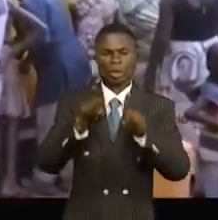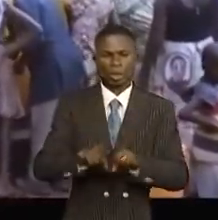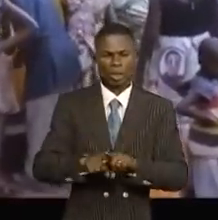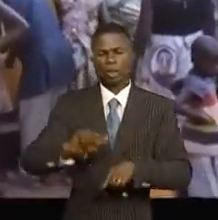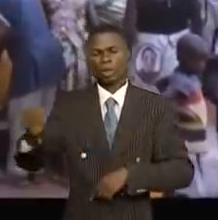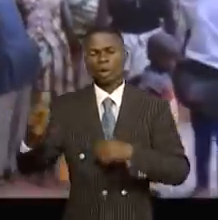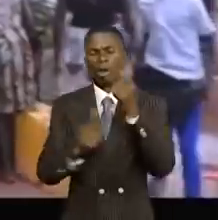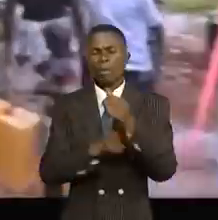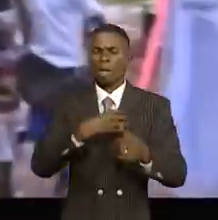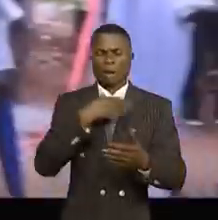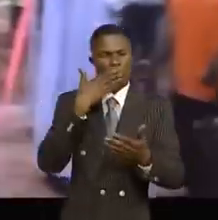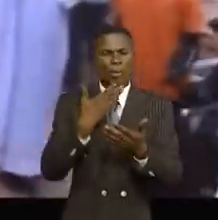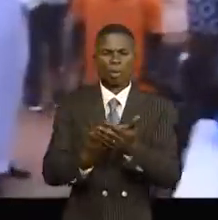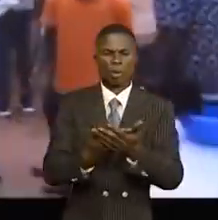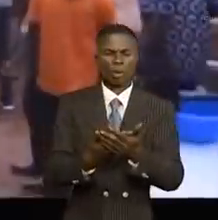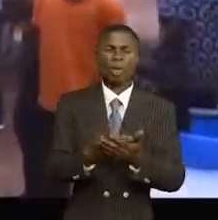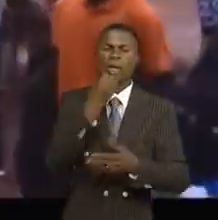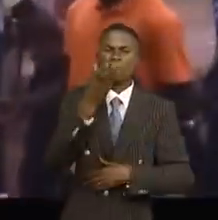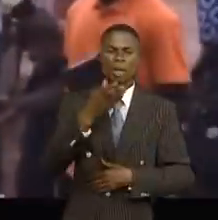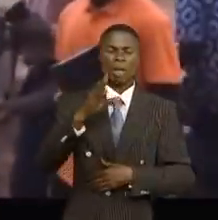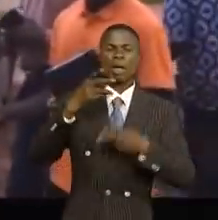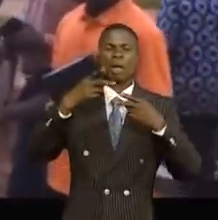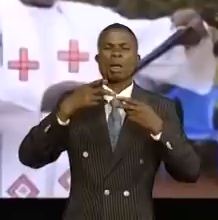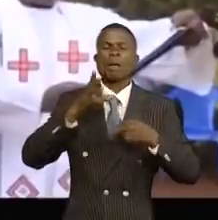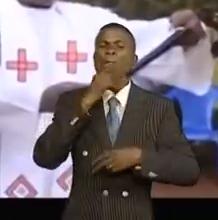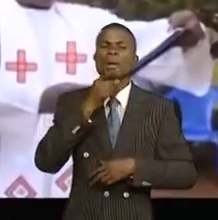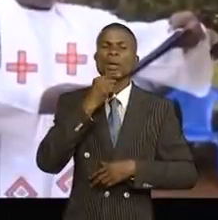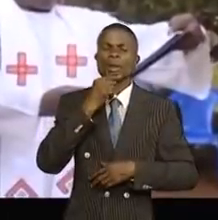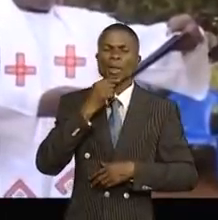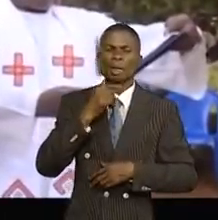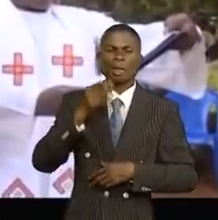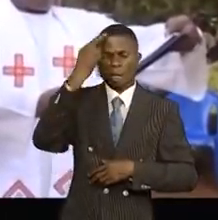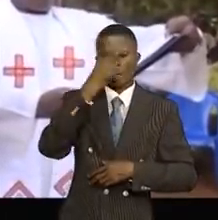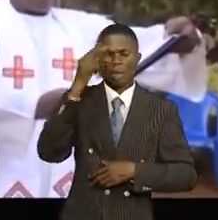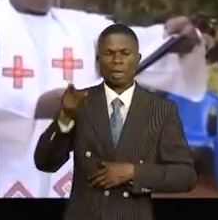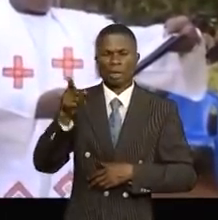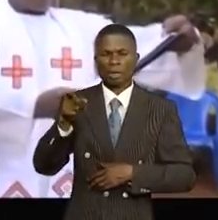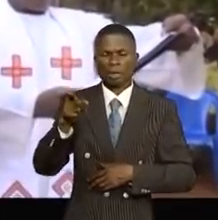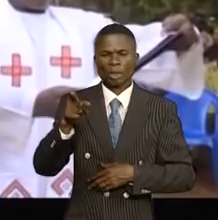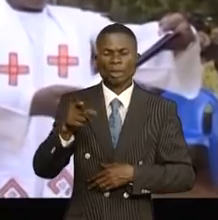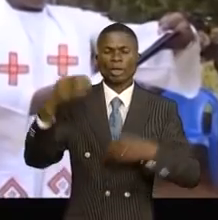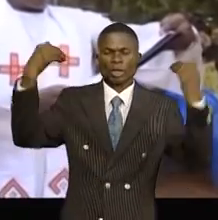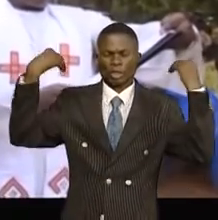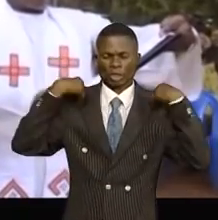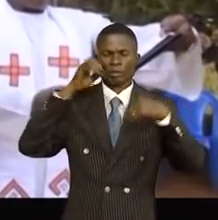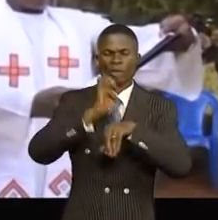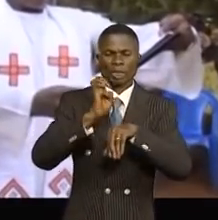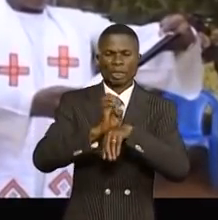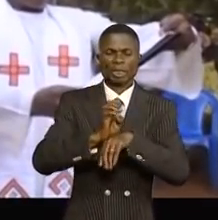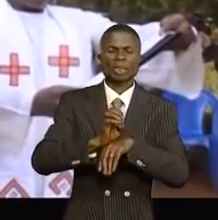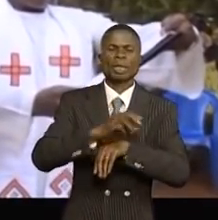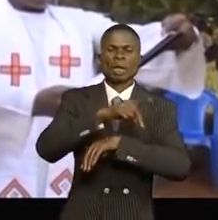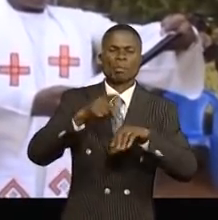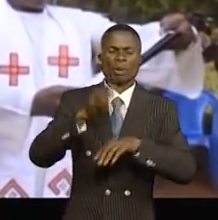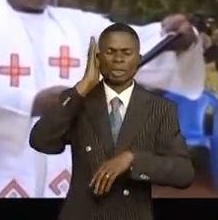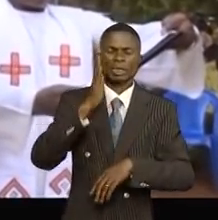d'autres personnes de bonne volonté. C'est le cas de l'homme de Dieu, le père Martin Mbosetande, curé de la paroisse Sainte-Élisabeth, qui